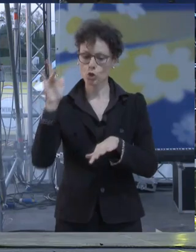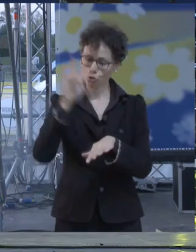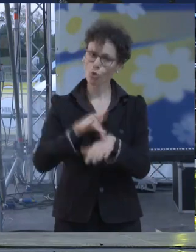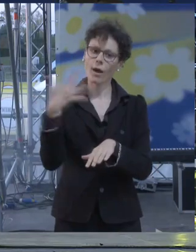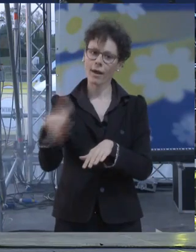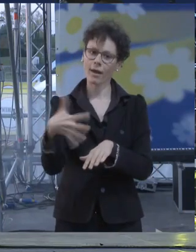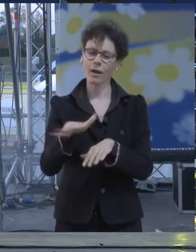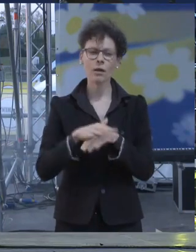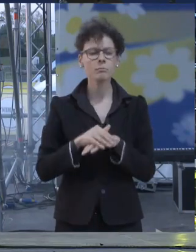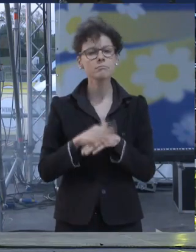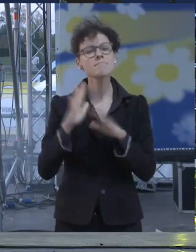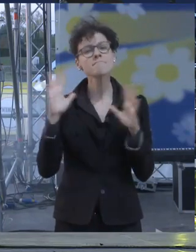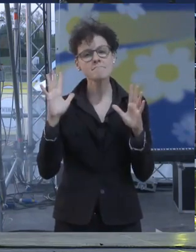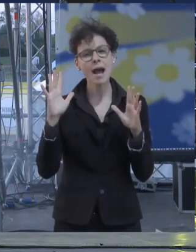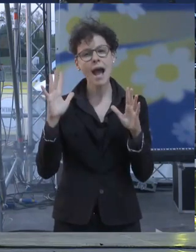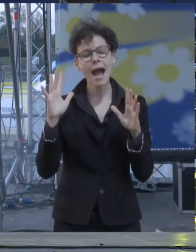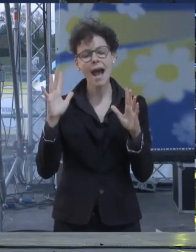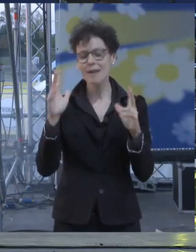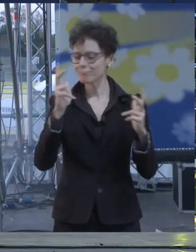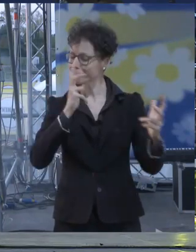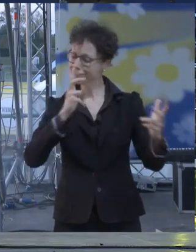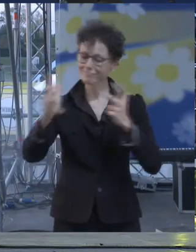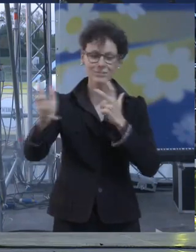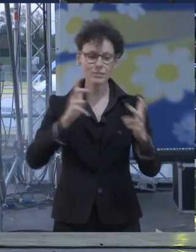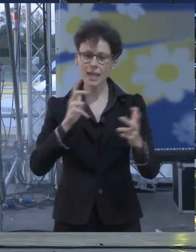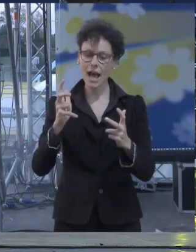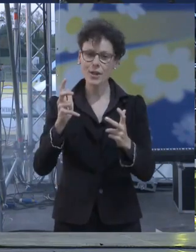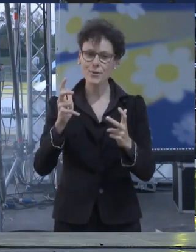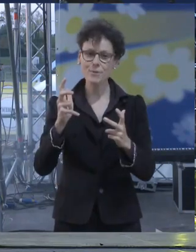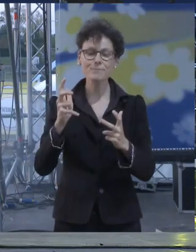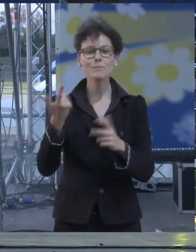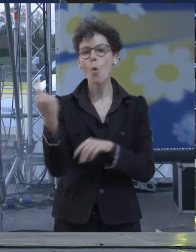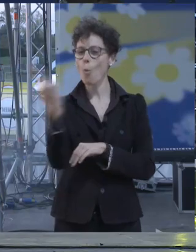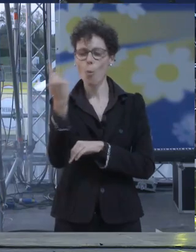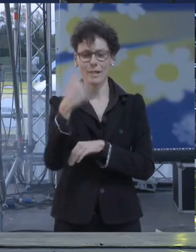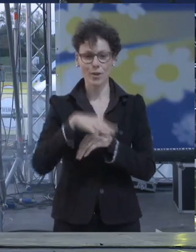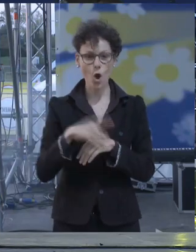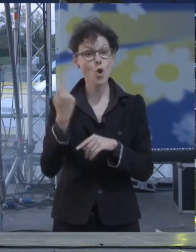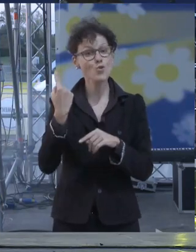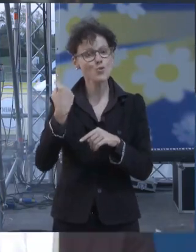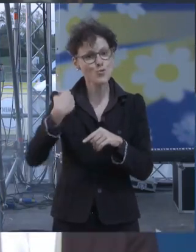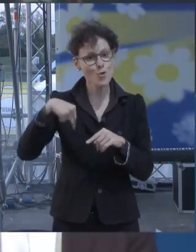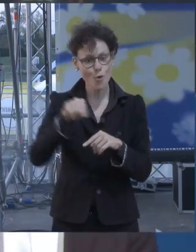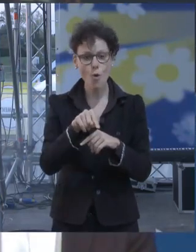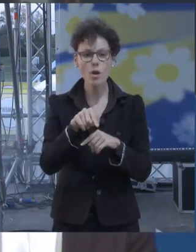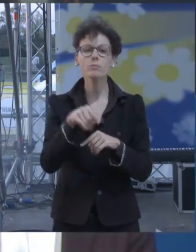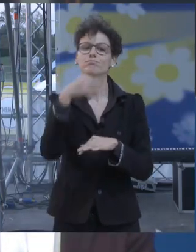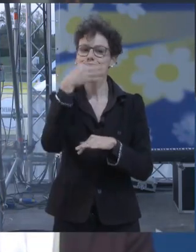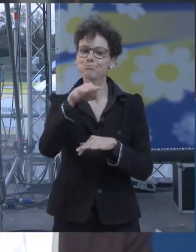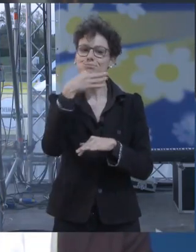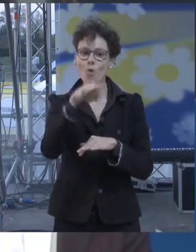però è una delle cose più straordinarie che ci possa capitare è un'occasione unica noi ce l'abbiamo e ce l'abbiamo qui